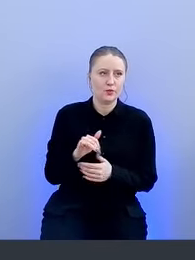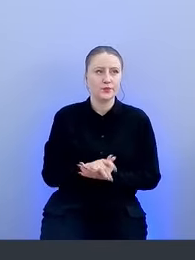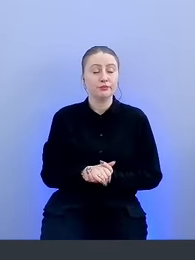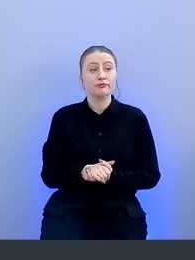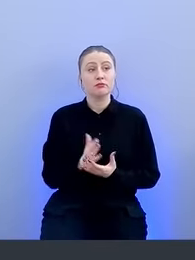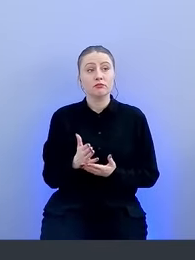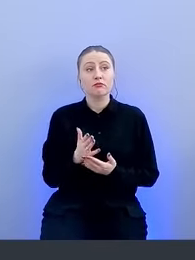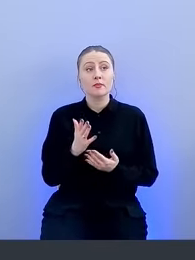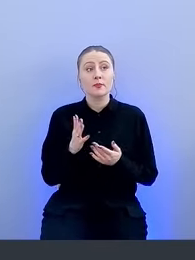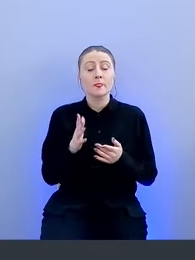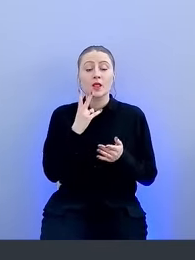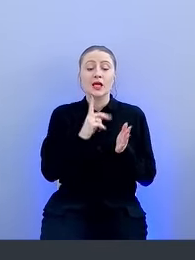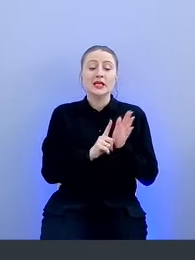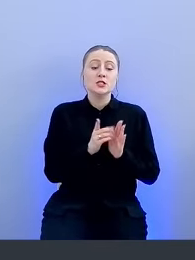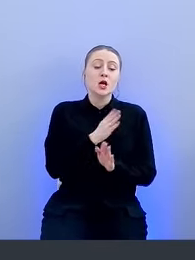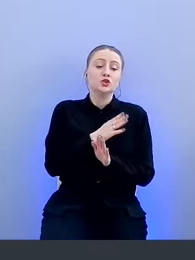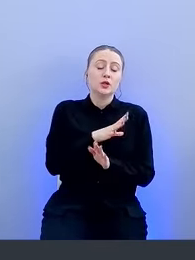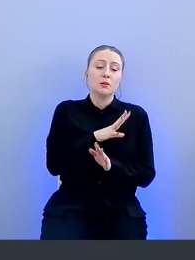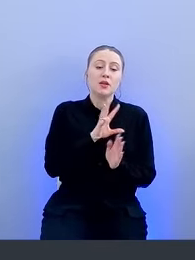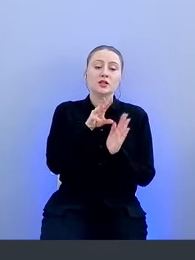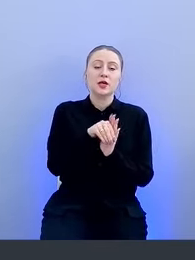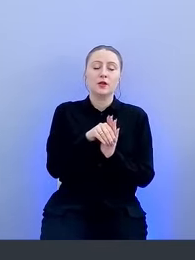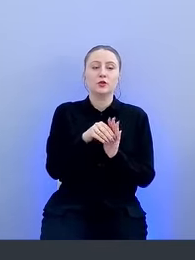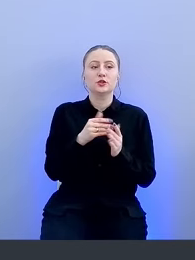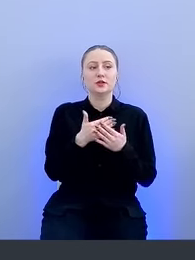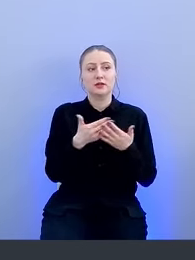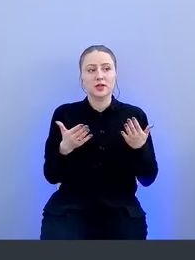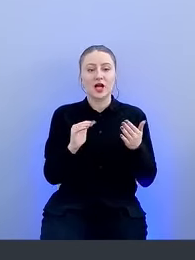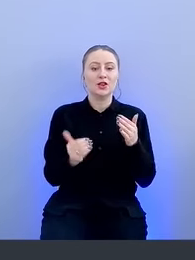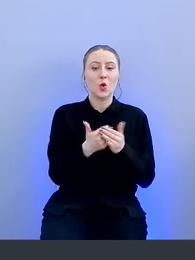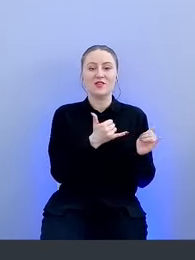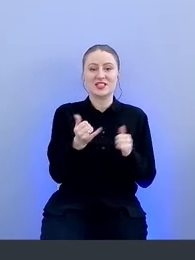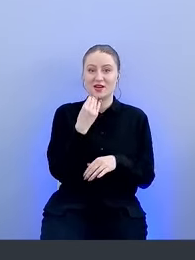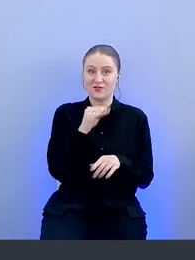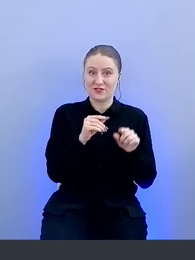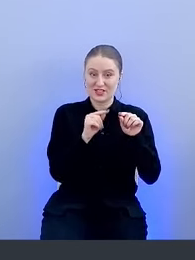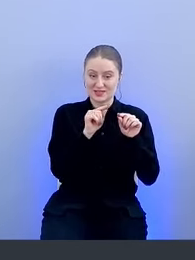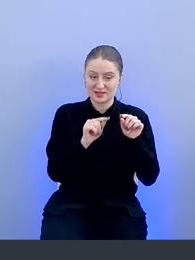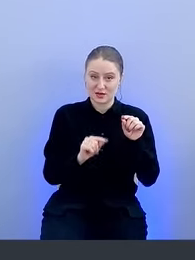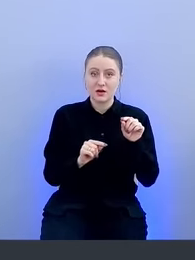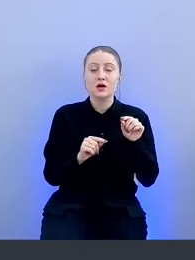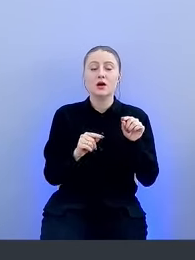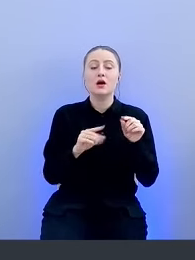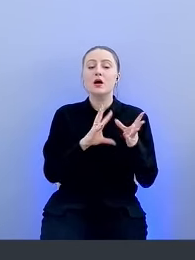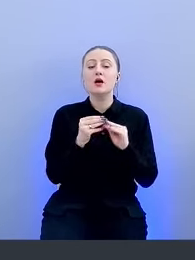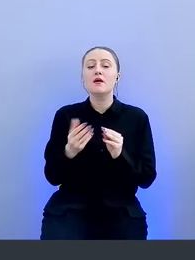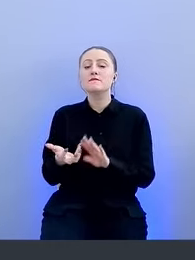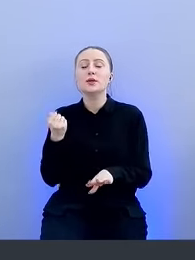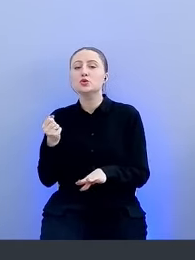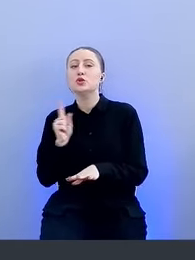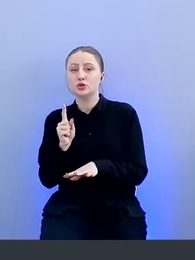Кроме всех изначально заложенных прелестей в новый сервис, что же мы получили?